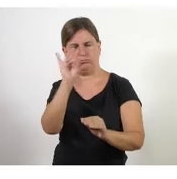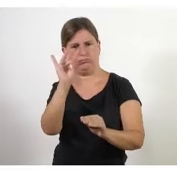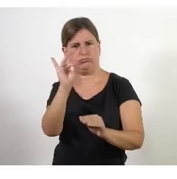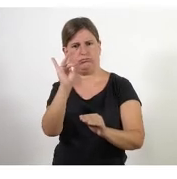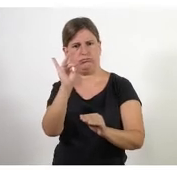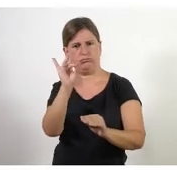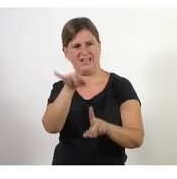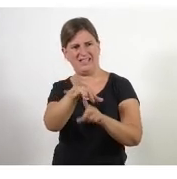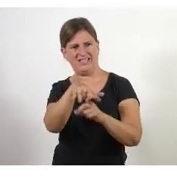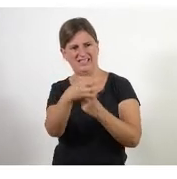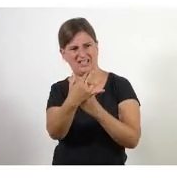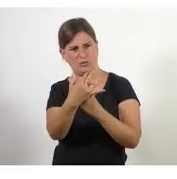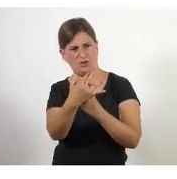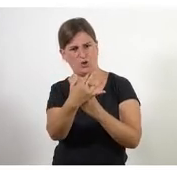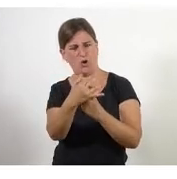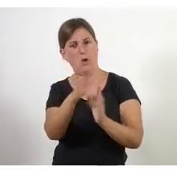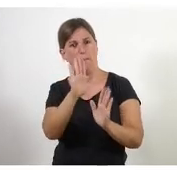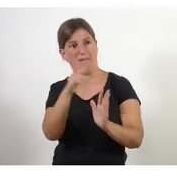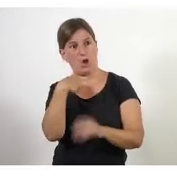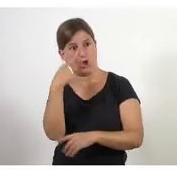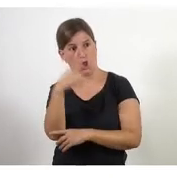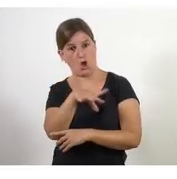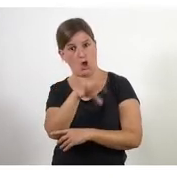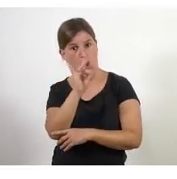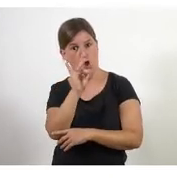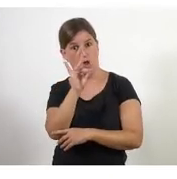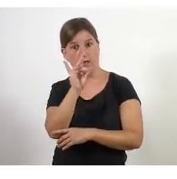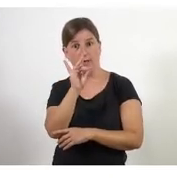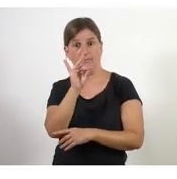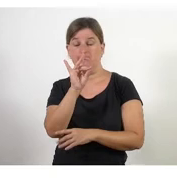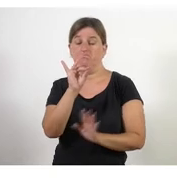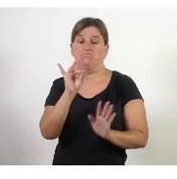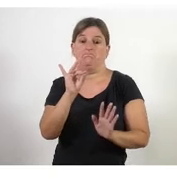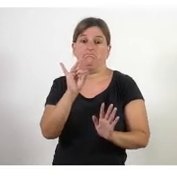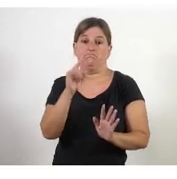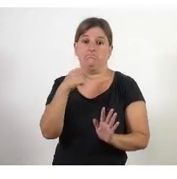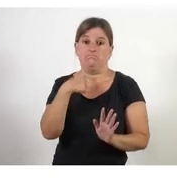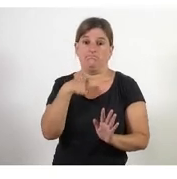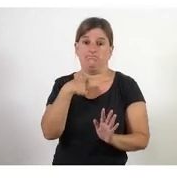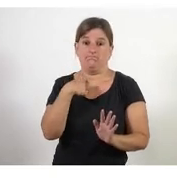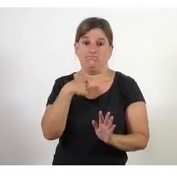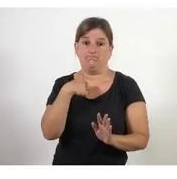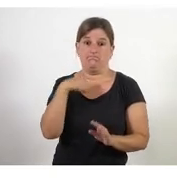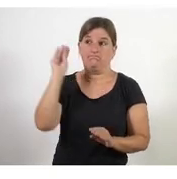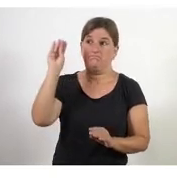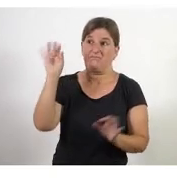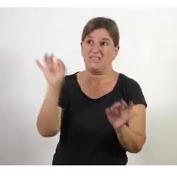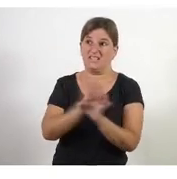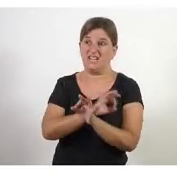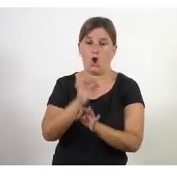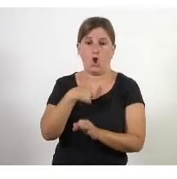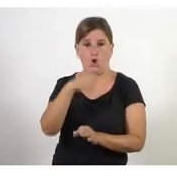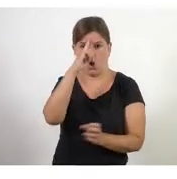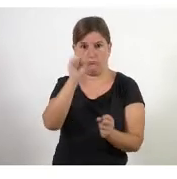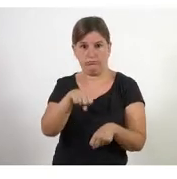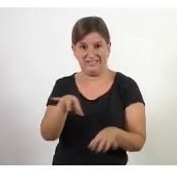cosa però això que aquesta persona ha detectat es queda allà i no nutreix la presa de decisions quan